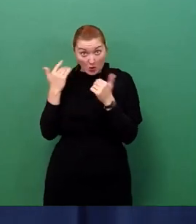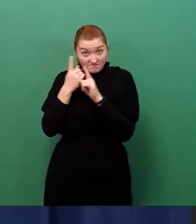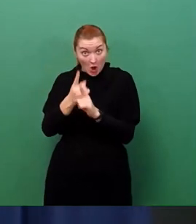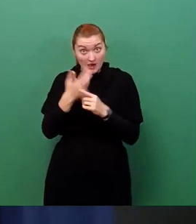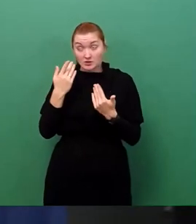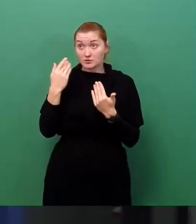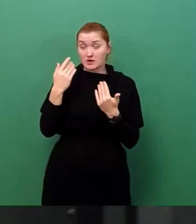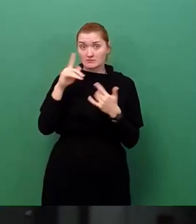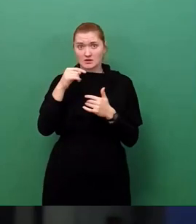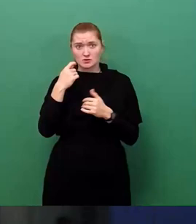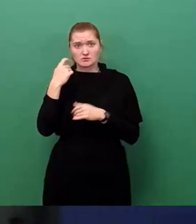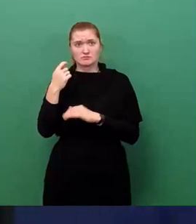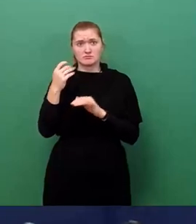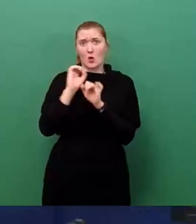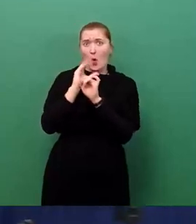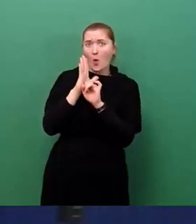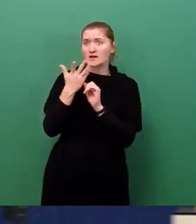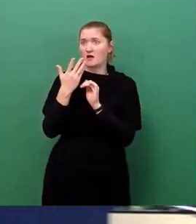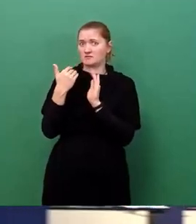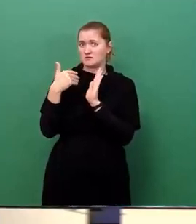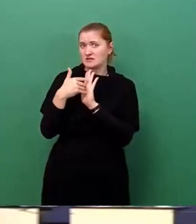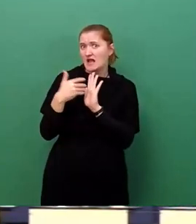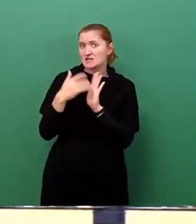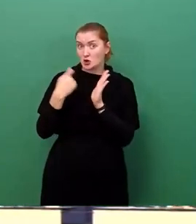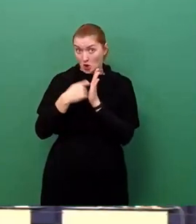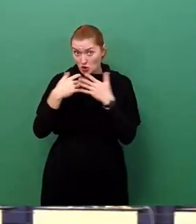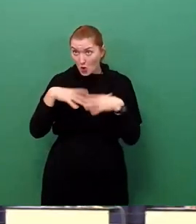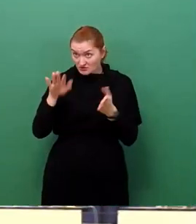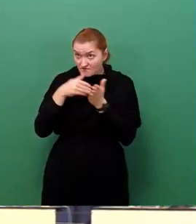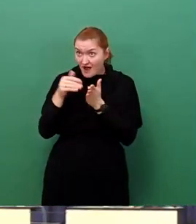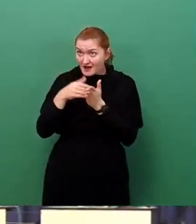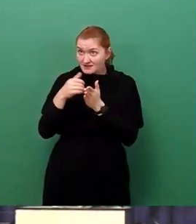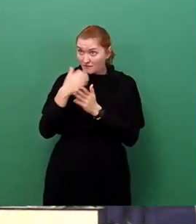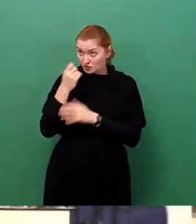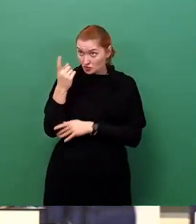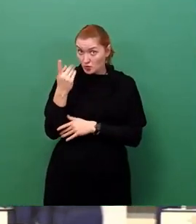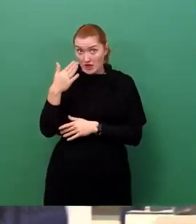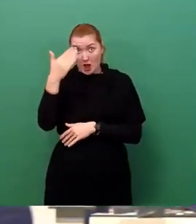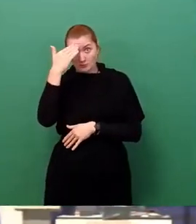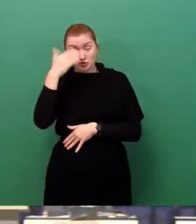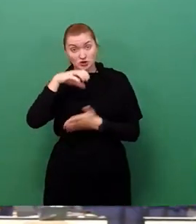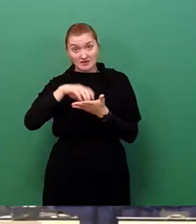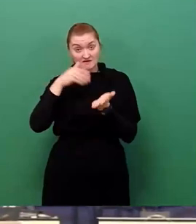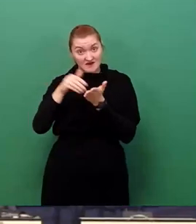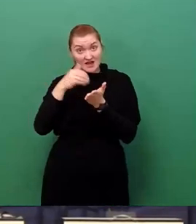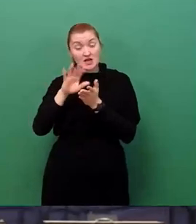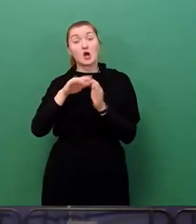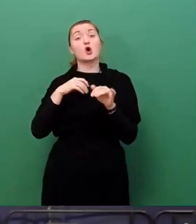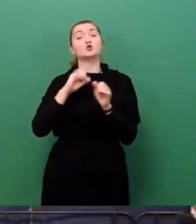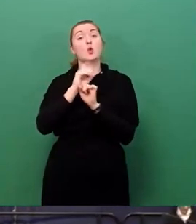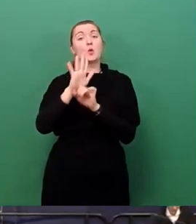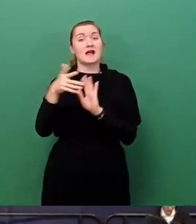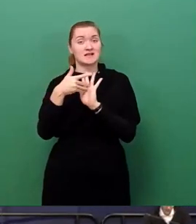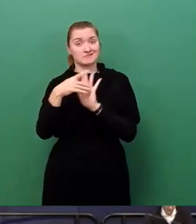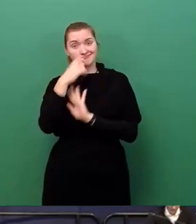diesmal andere Spaltung der Dresdner Bevölkerung unternehmen, in dem die Landeshauptstadt die Kosten für die Corona-Tests so lange übernimmt, wie diese